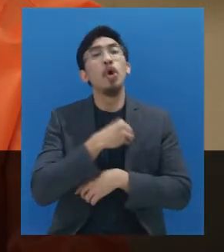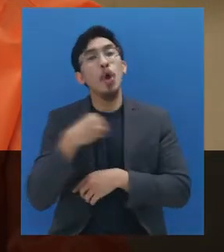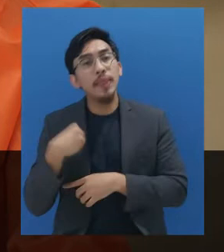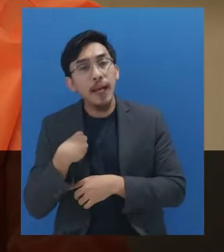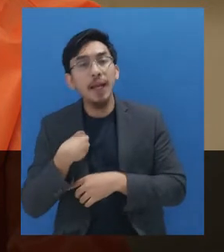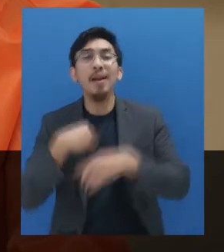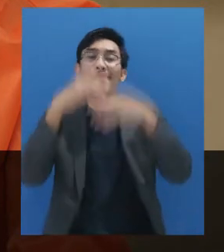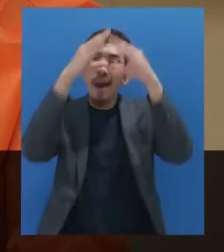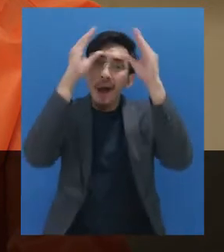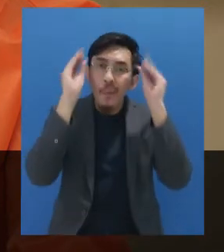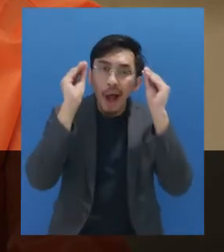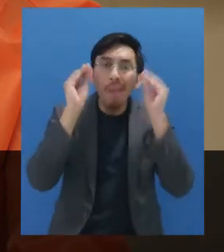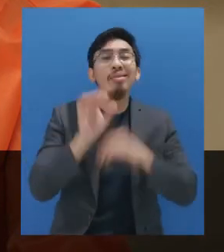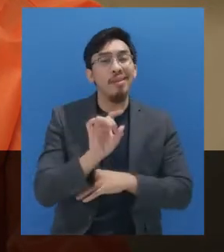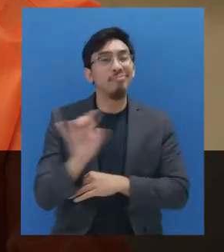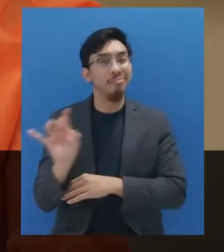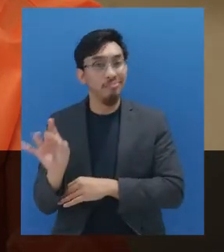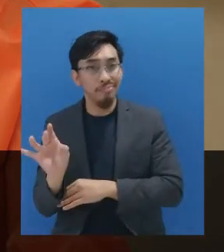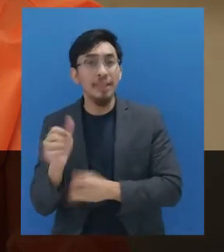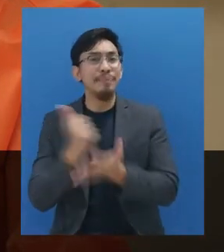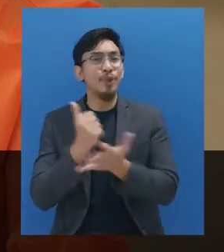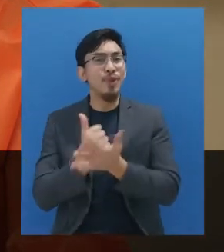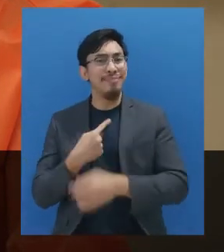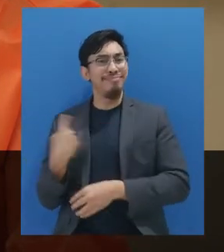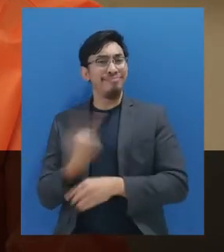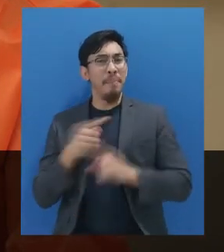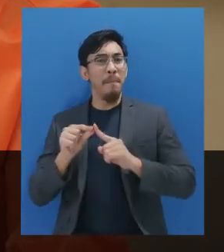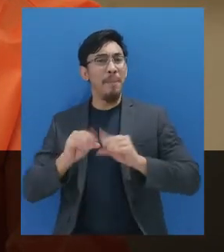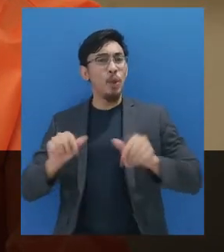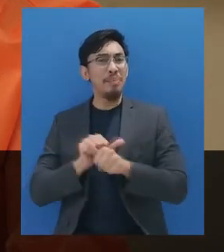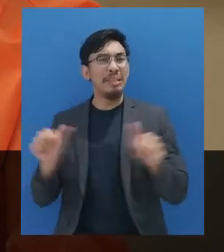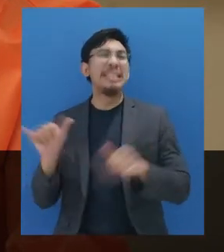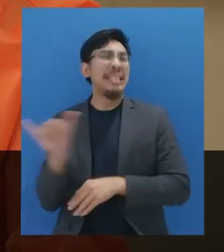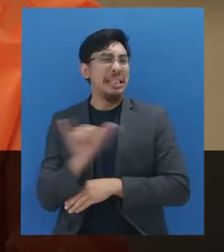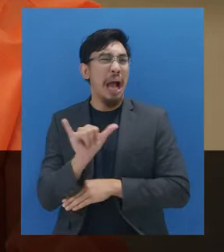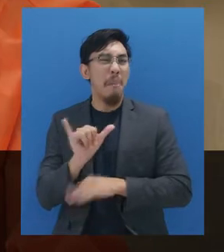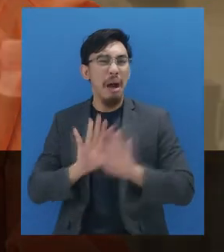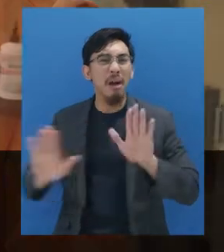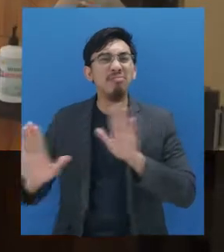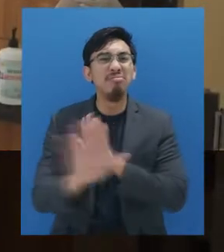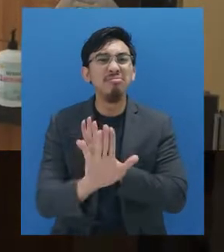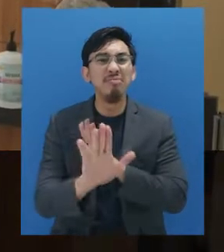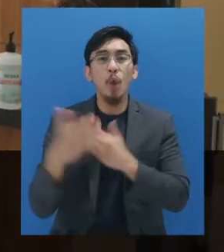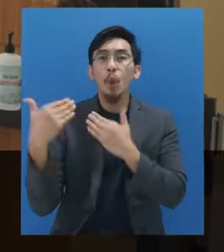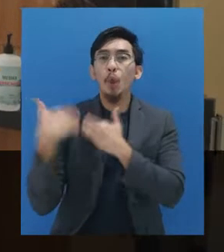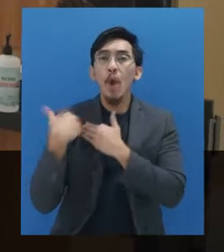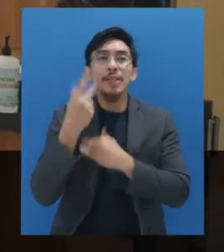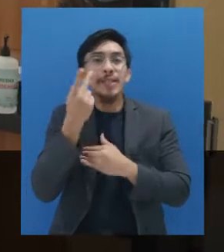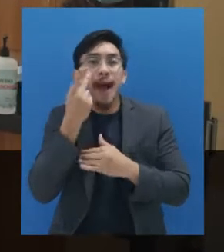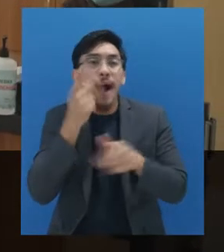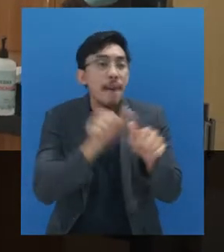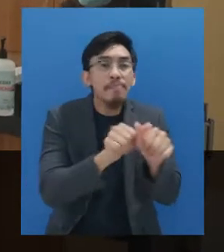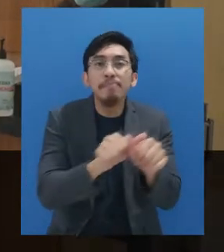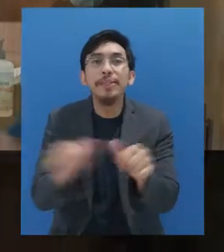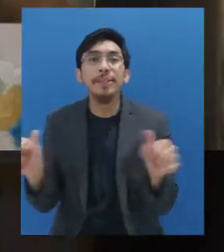dokter dan narkas lainnya. Sebetulnya kami petugas kebersihan juga garda terdepan. Kami bertugas